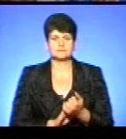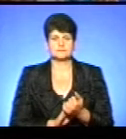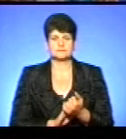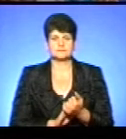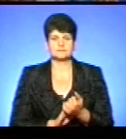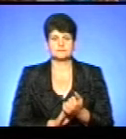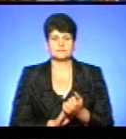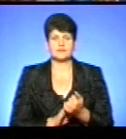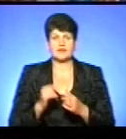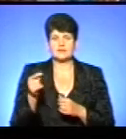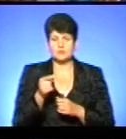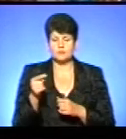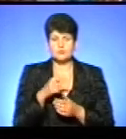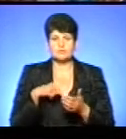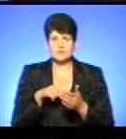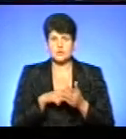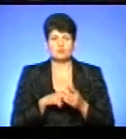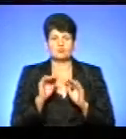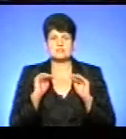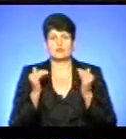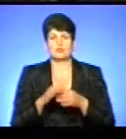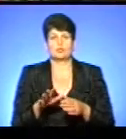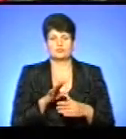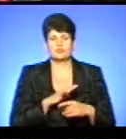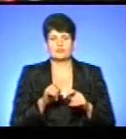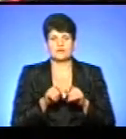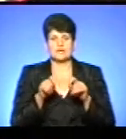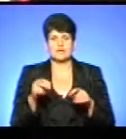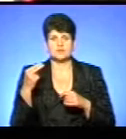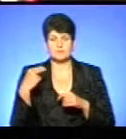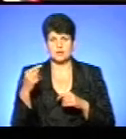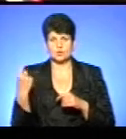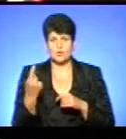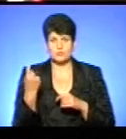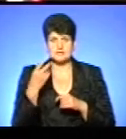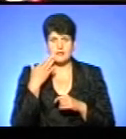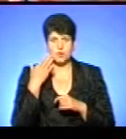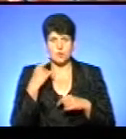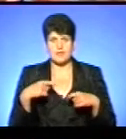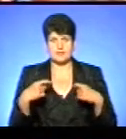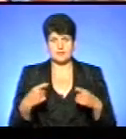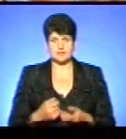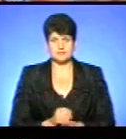На Тернопільському міському стадіоні відбулось відкриття чемпіонату області з легкої атлетики.